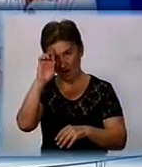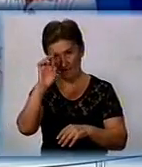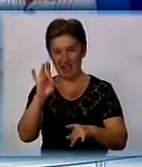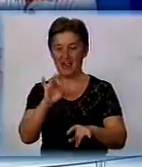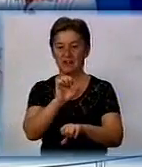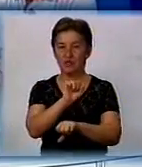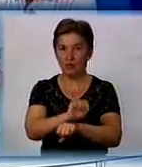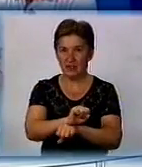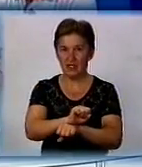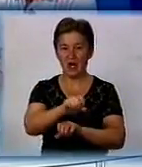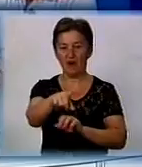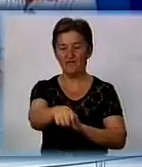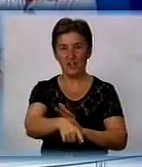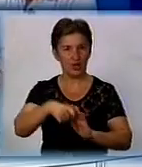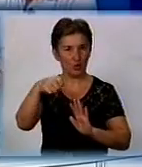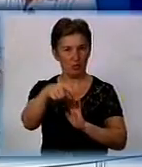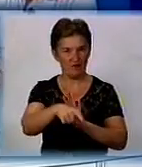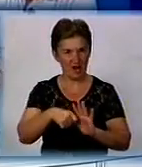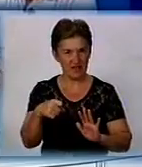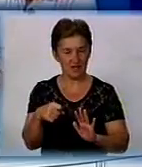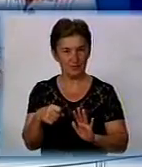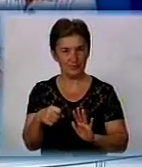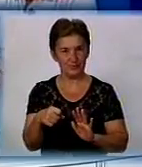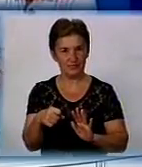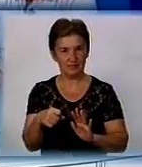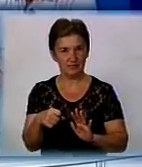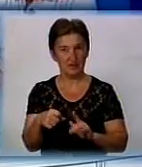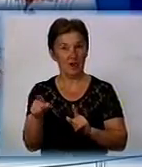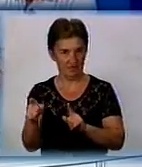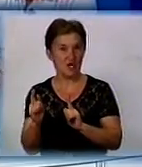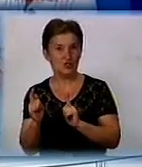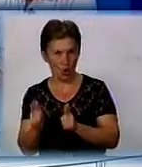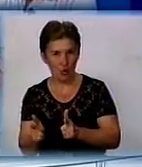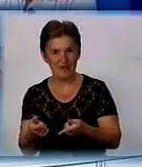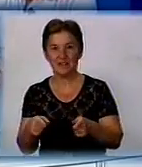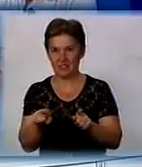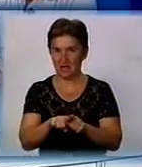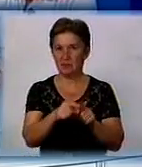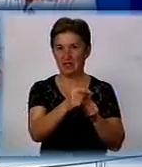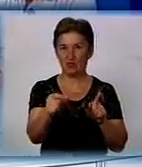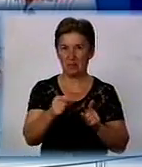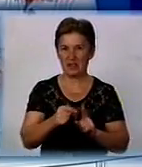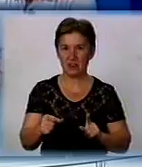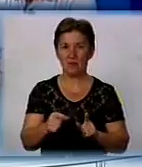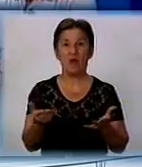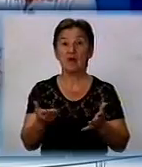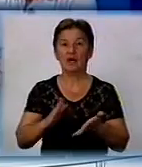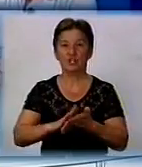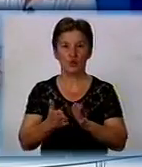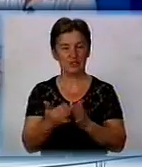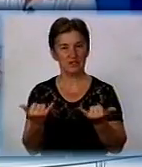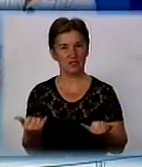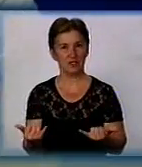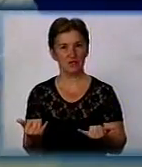зупинка видобування бурого вугілля. Ви згодені з такими епітетами? що можете сказати, яка ситуація зараз?